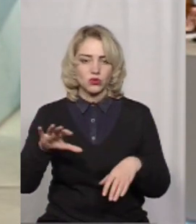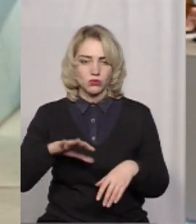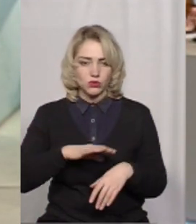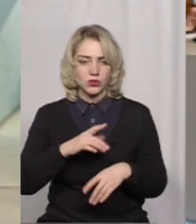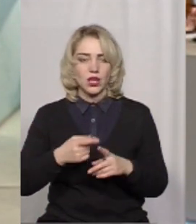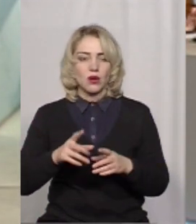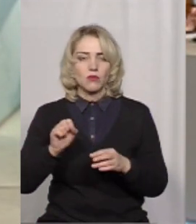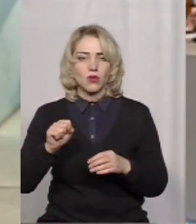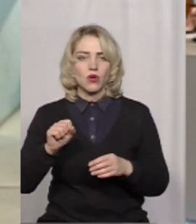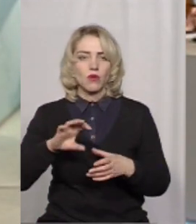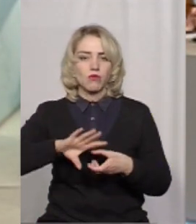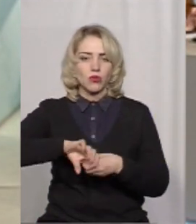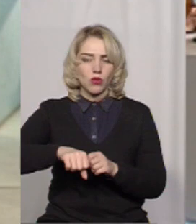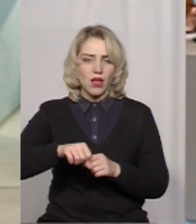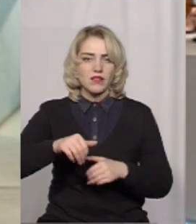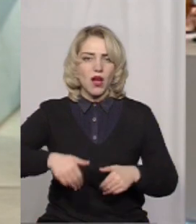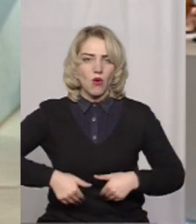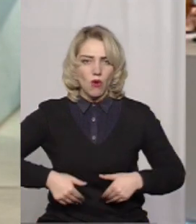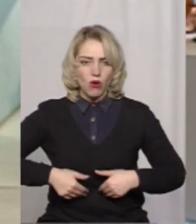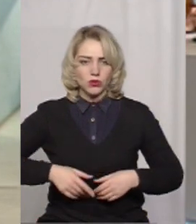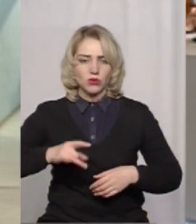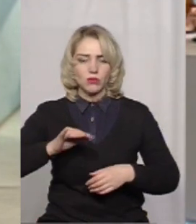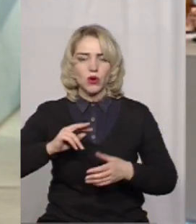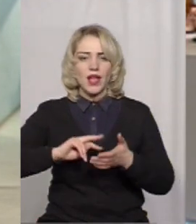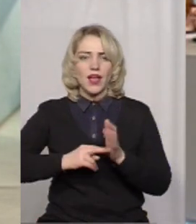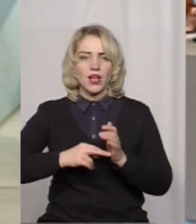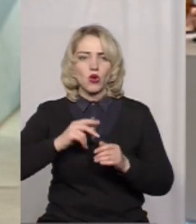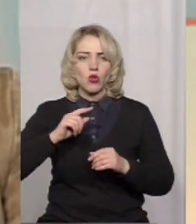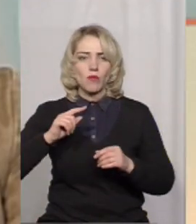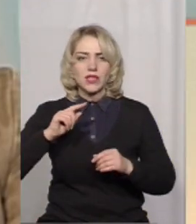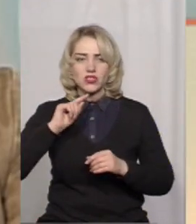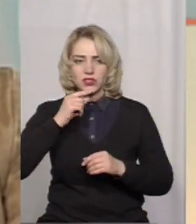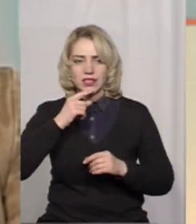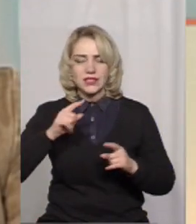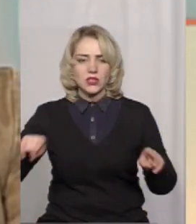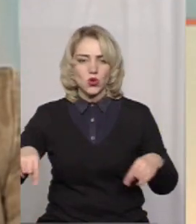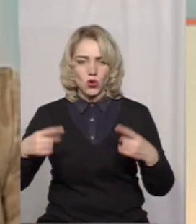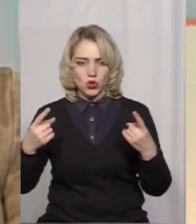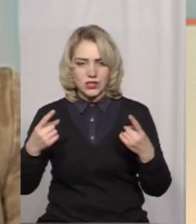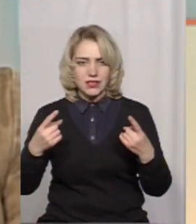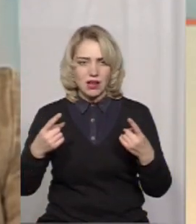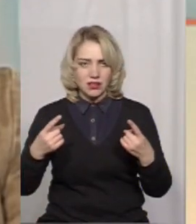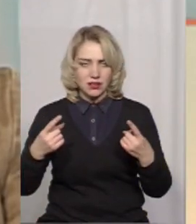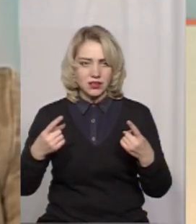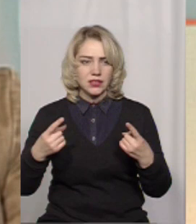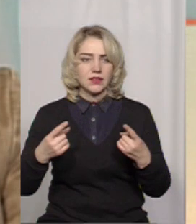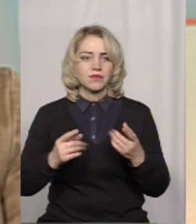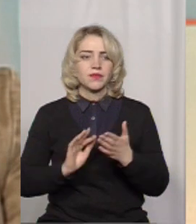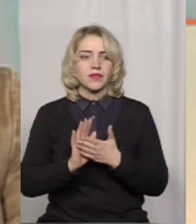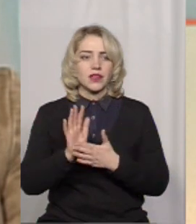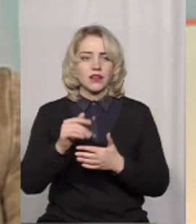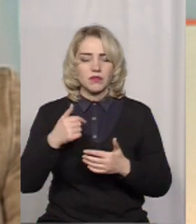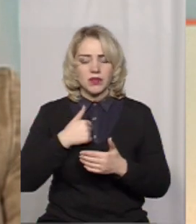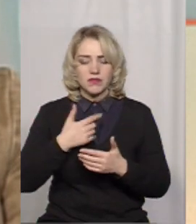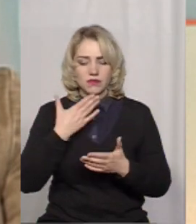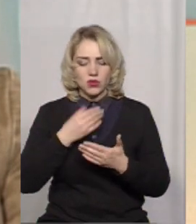говорити про подолання голоду, про економічне зростання, наприклад, восьмає ціль, гідна праця та економічне зростання. Ми в своїй